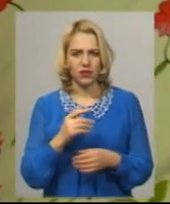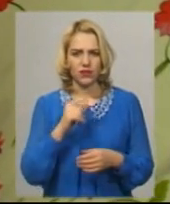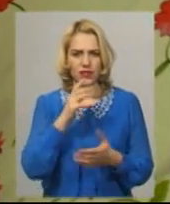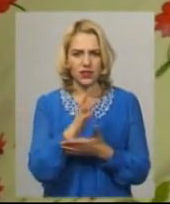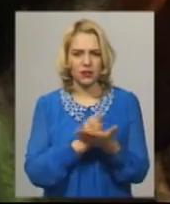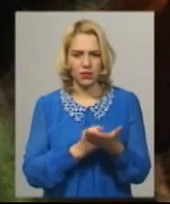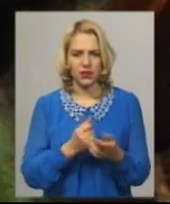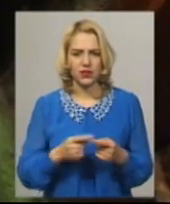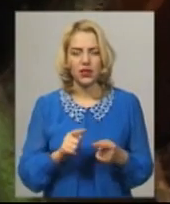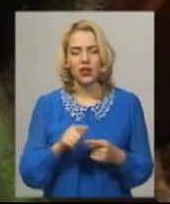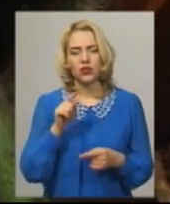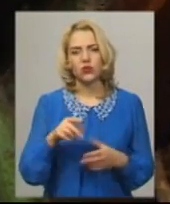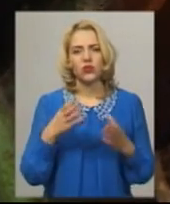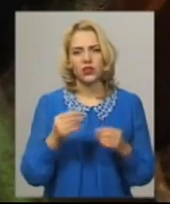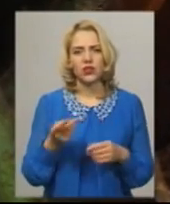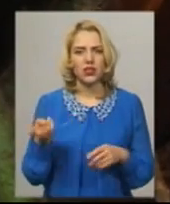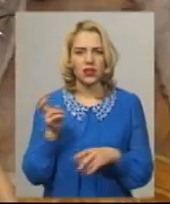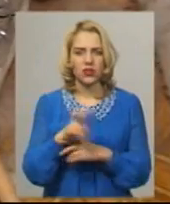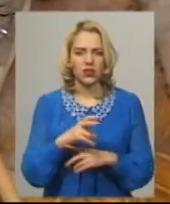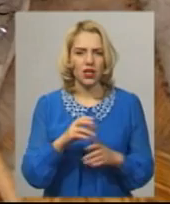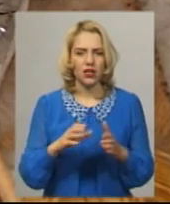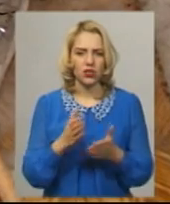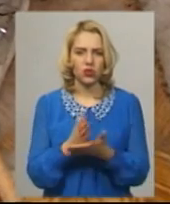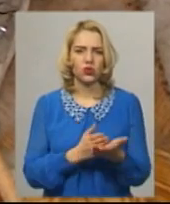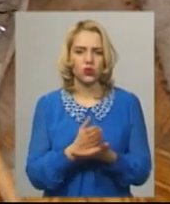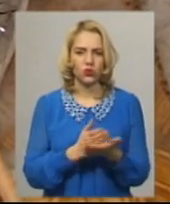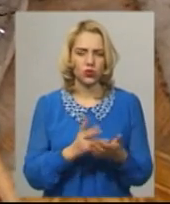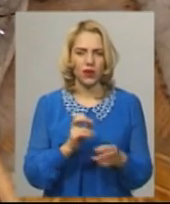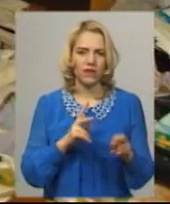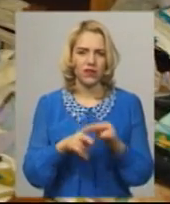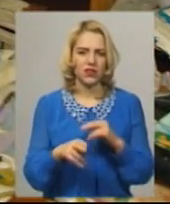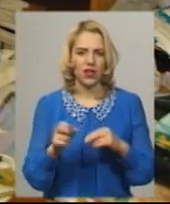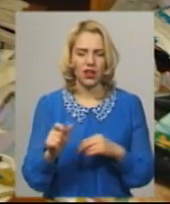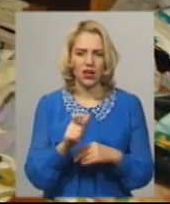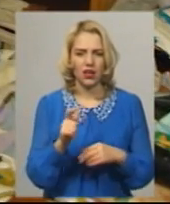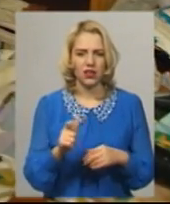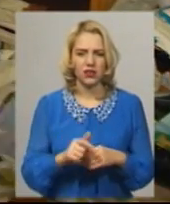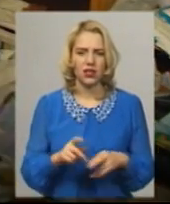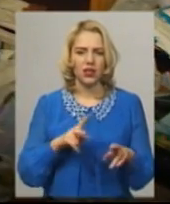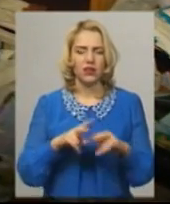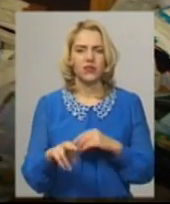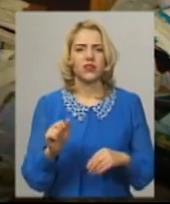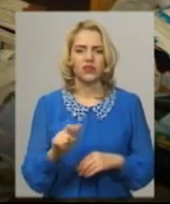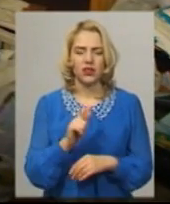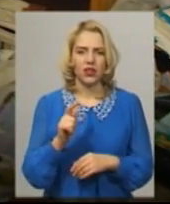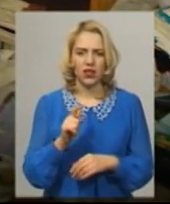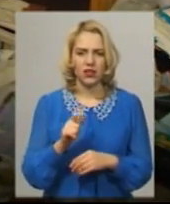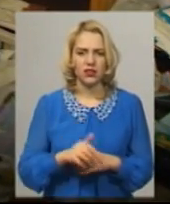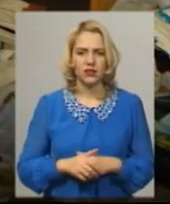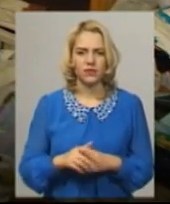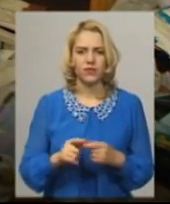Того ж дня, розповідає Борис Сніцар, газівники знову до нього навідалися відрізати газ за борги. Відрізали вони той газ,